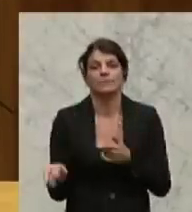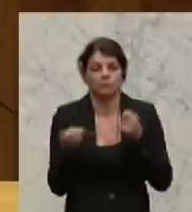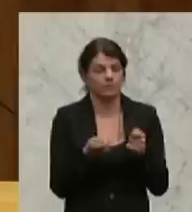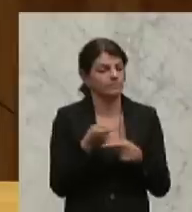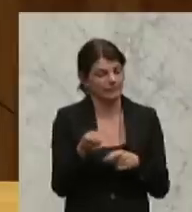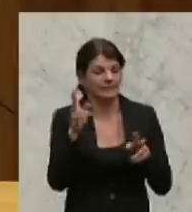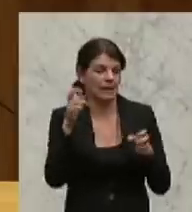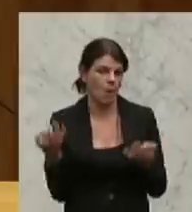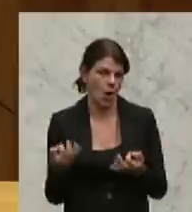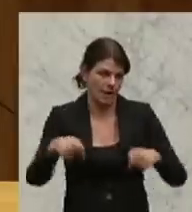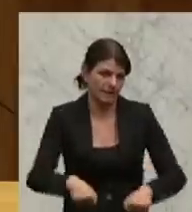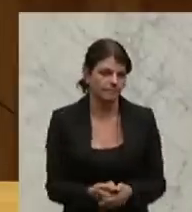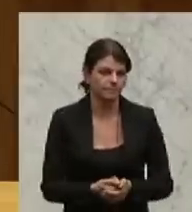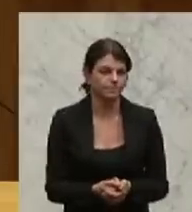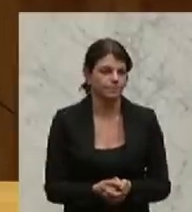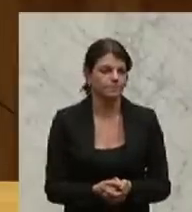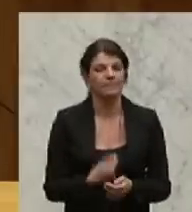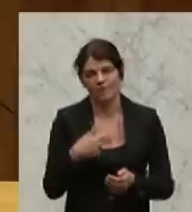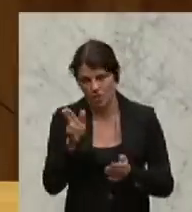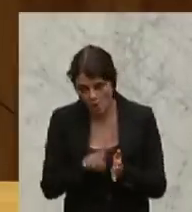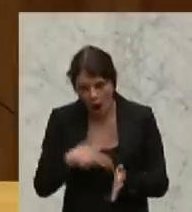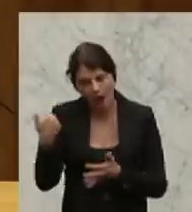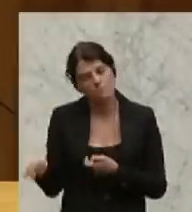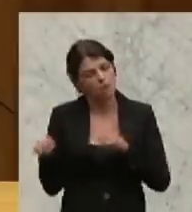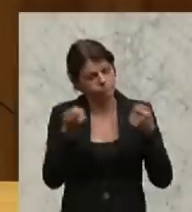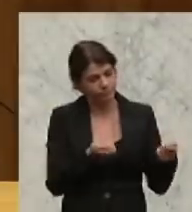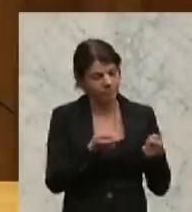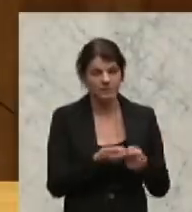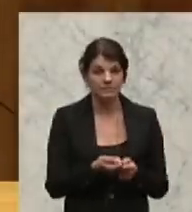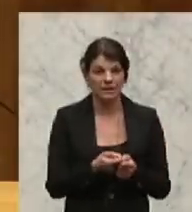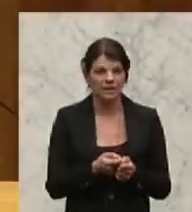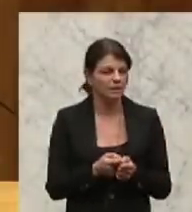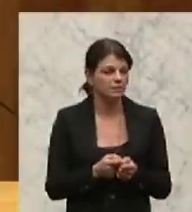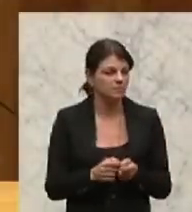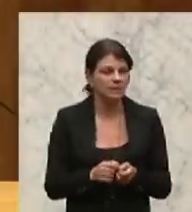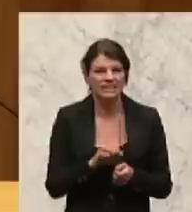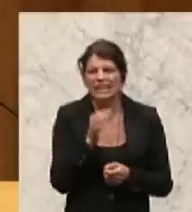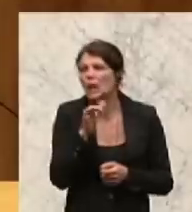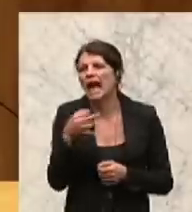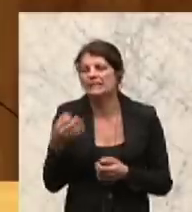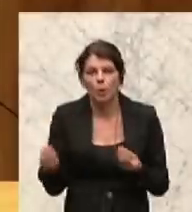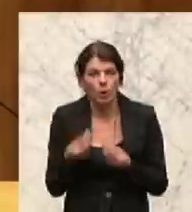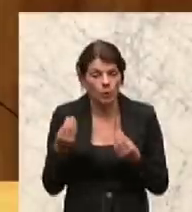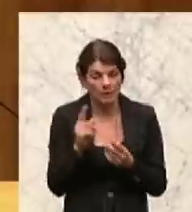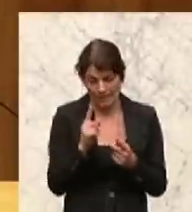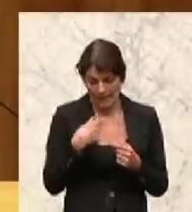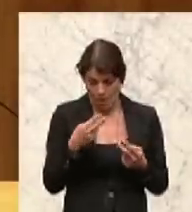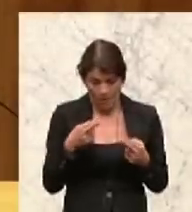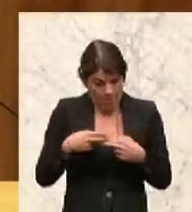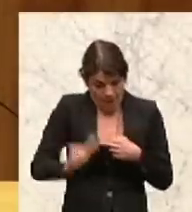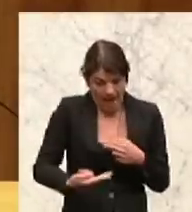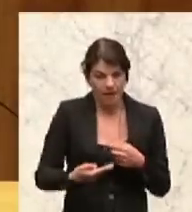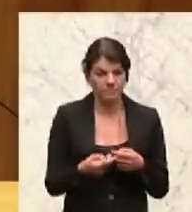heute hier auch noch einmal ein. soll nicht nur deshalb, aber auch deshalb, es soll nachher, nämlich dann, wenn es schon